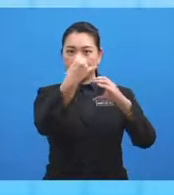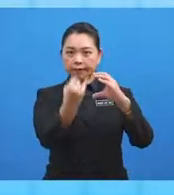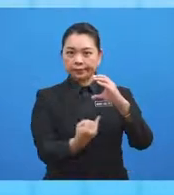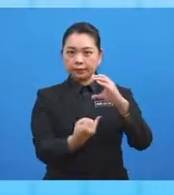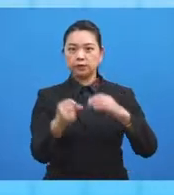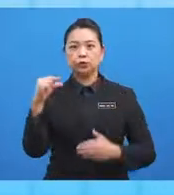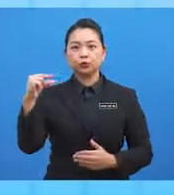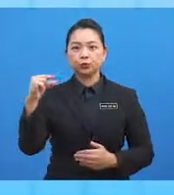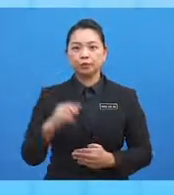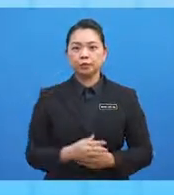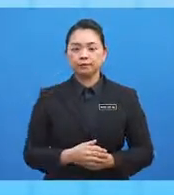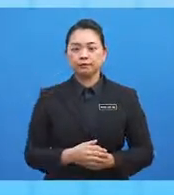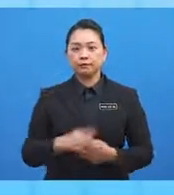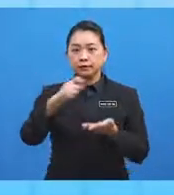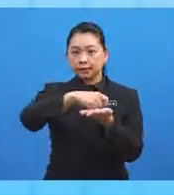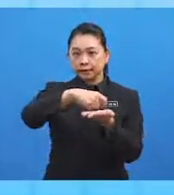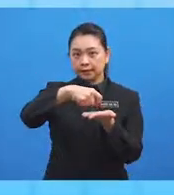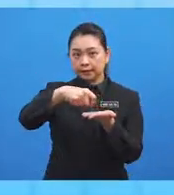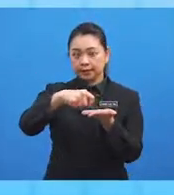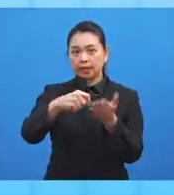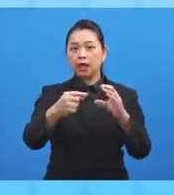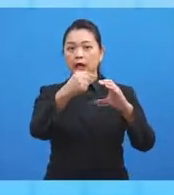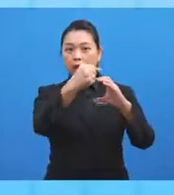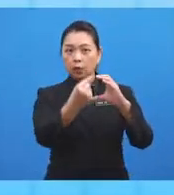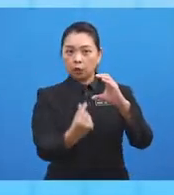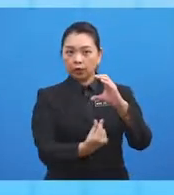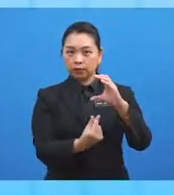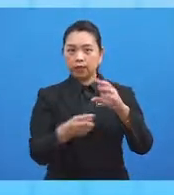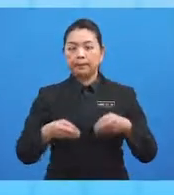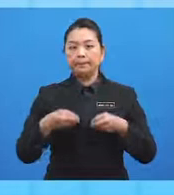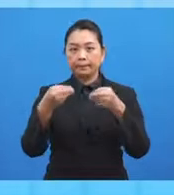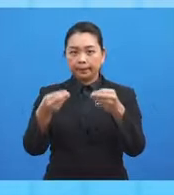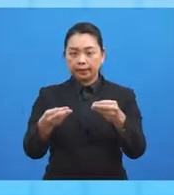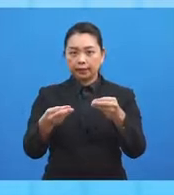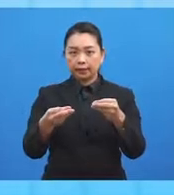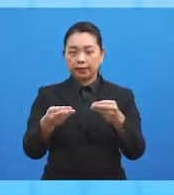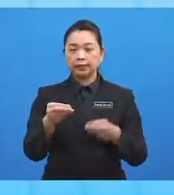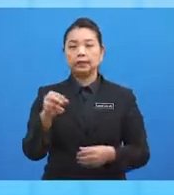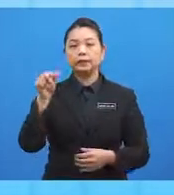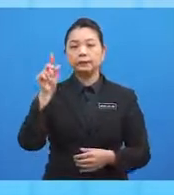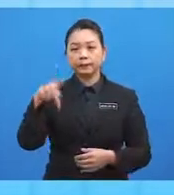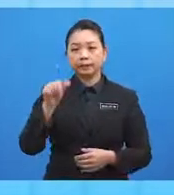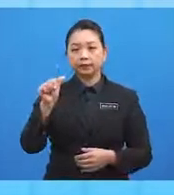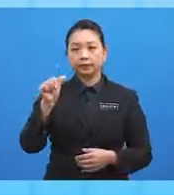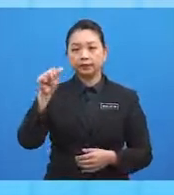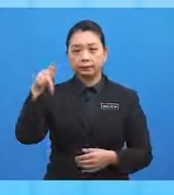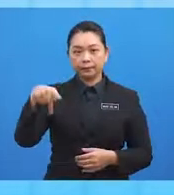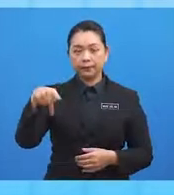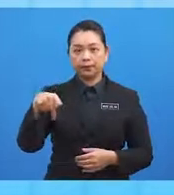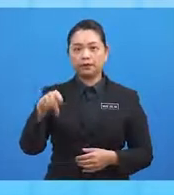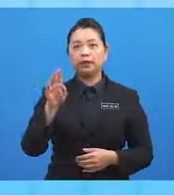greenish. Nyatakan longitude bagi A titik P B